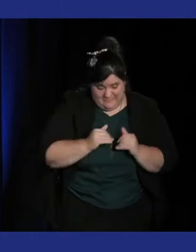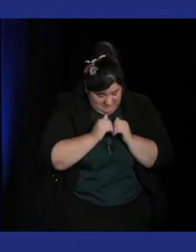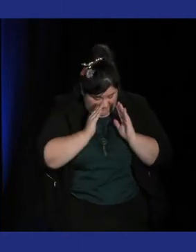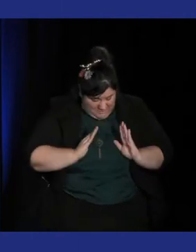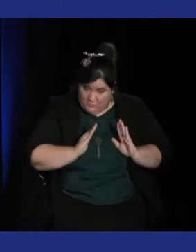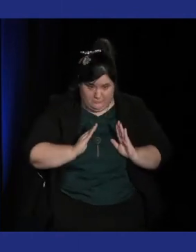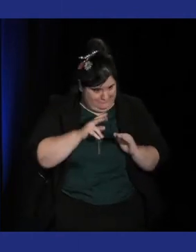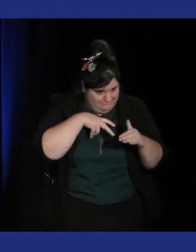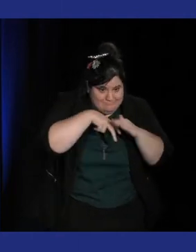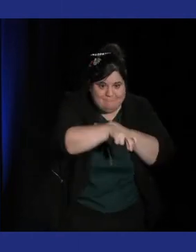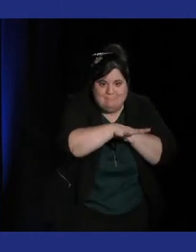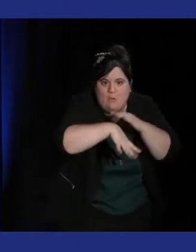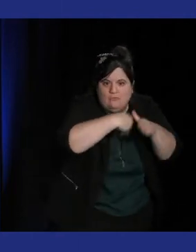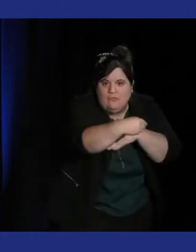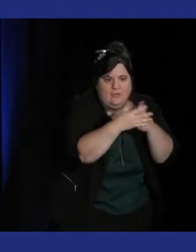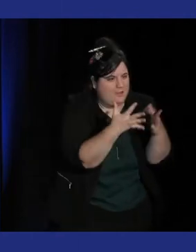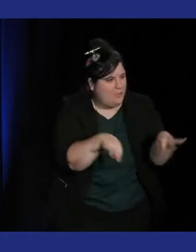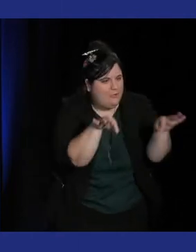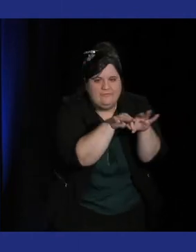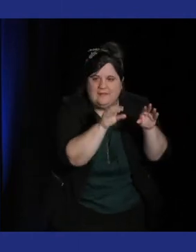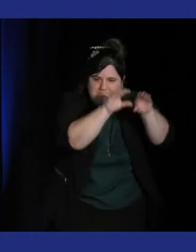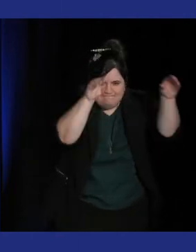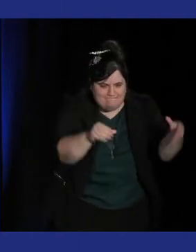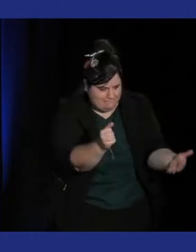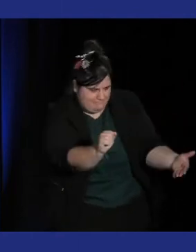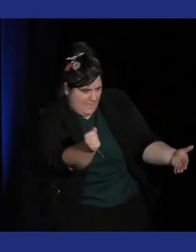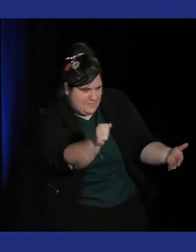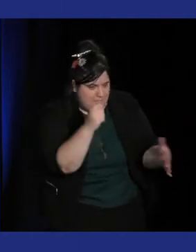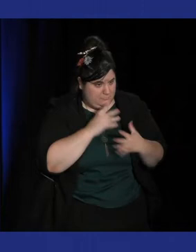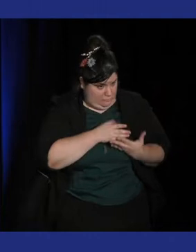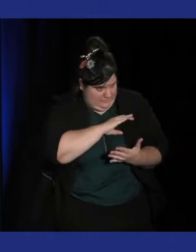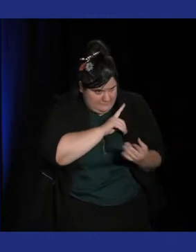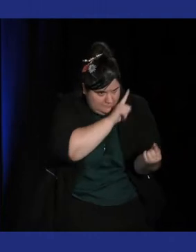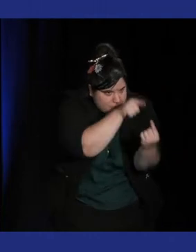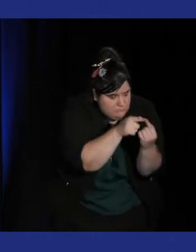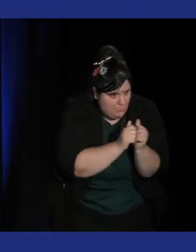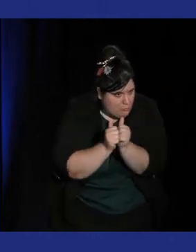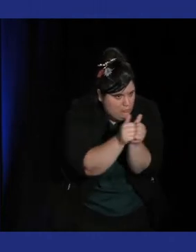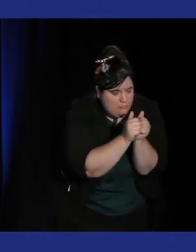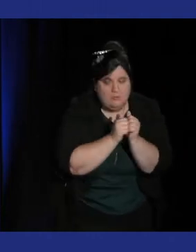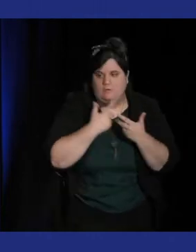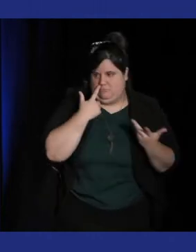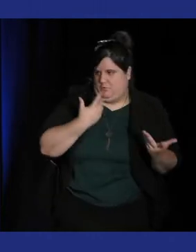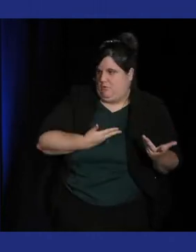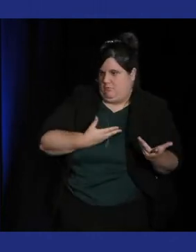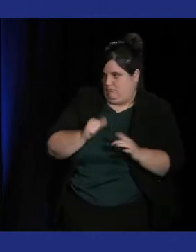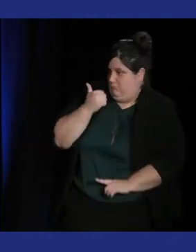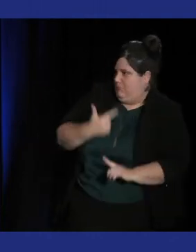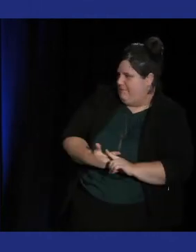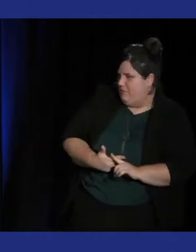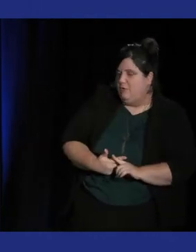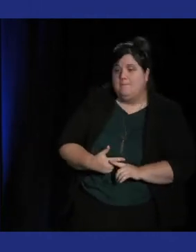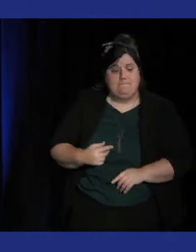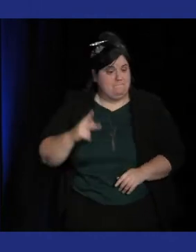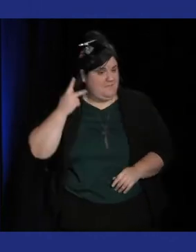'arcade moi ça a été ma première vraie expérience d'aller en salle spécifiquement pour jouer et Kayane avait mentionné tout à l'heure